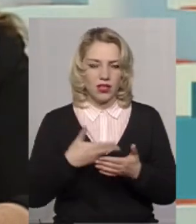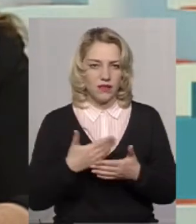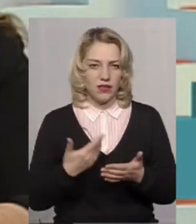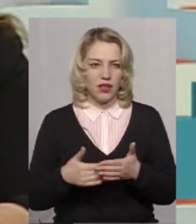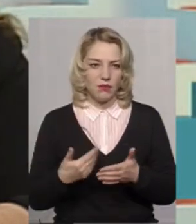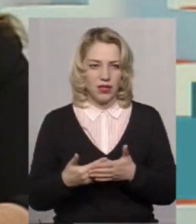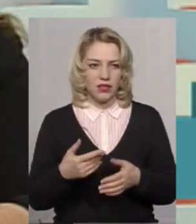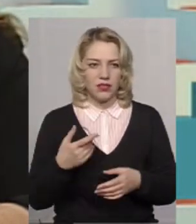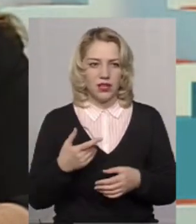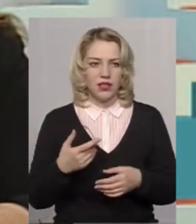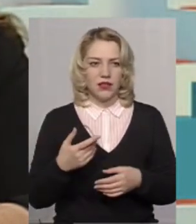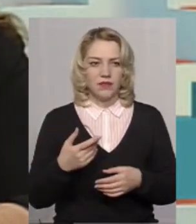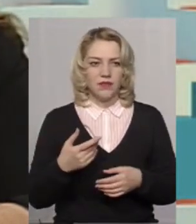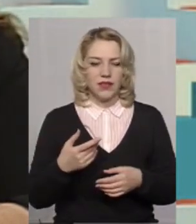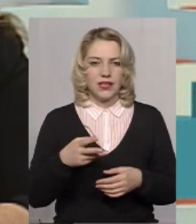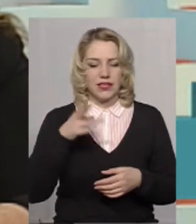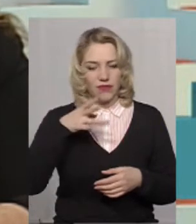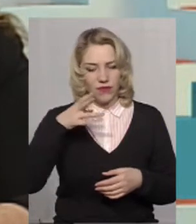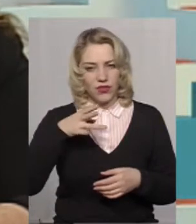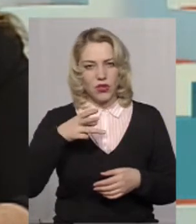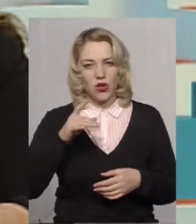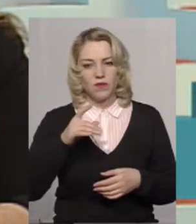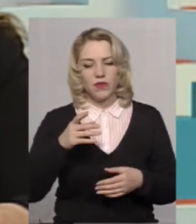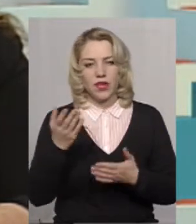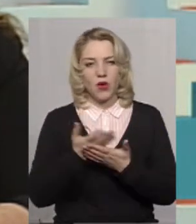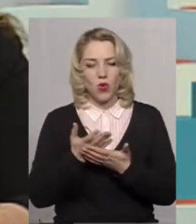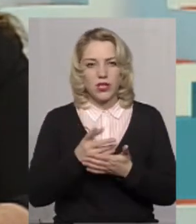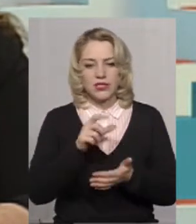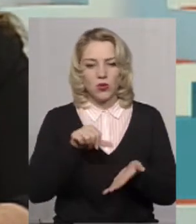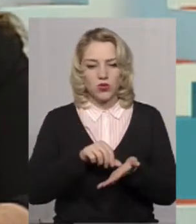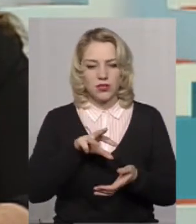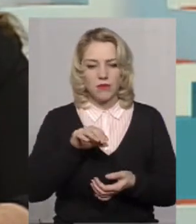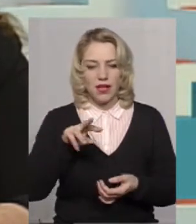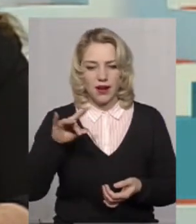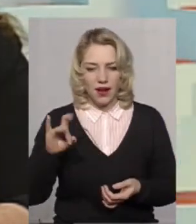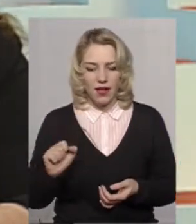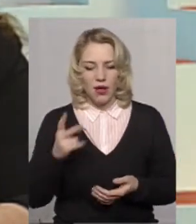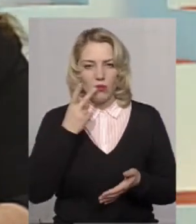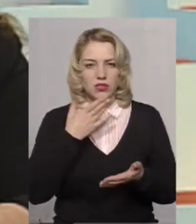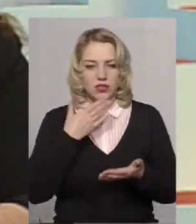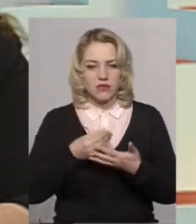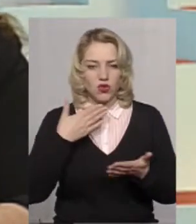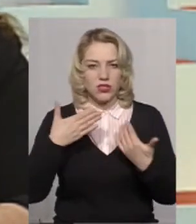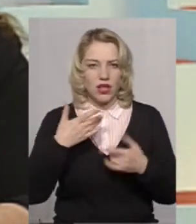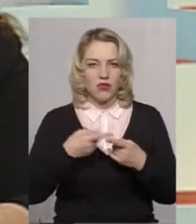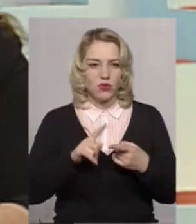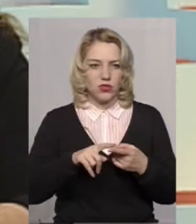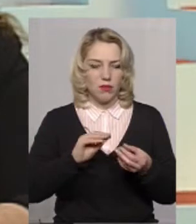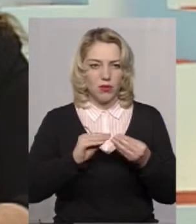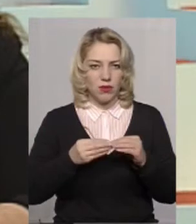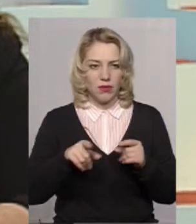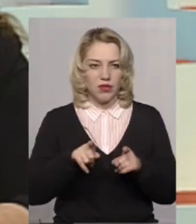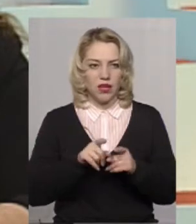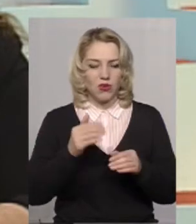тобто, наприклад, відзняти якийсь соціальний ролик за участі мера, тобто, показати своє ставлення до цієї проблеми.